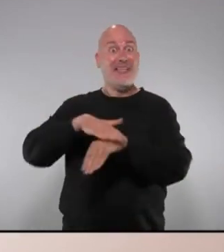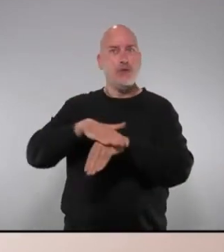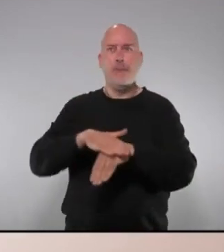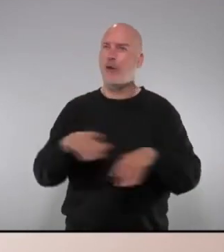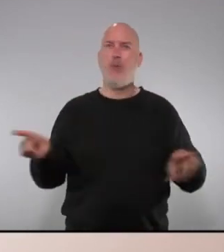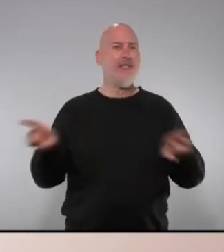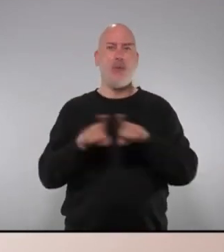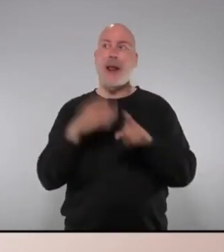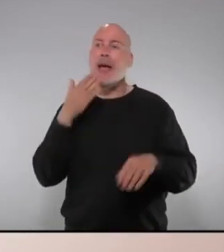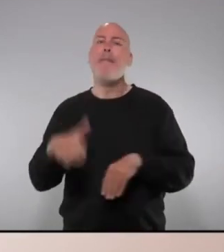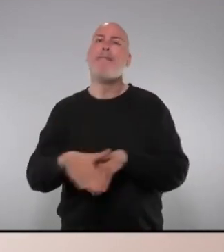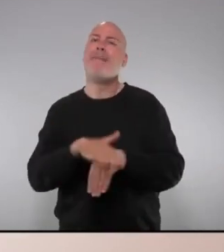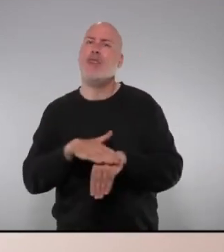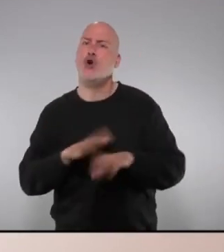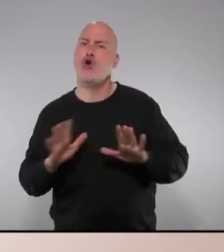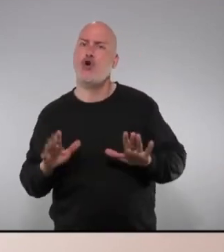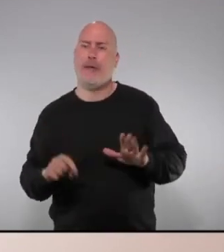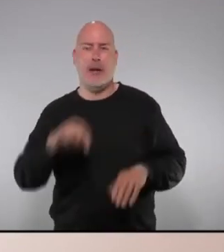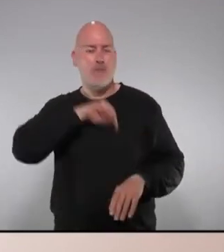mateix que demanar perdó hi un abisme moral